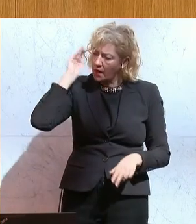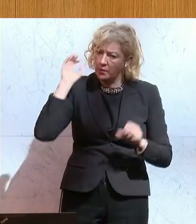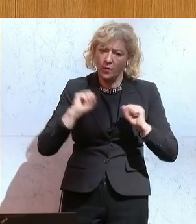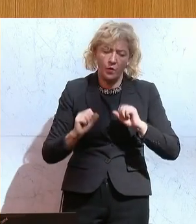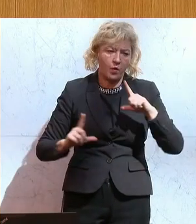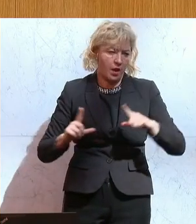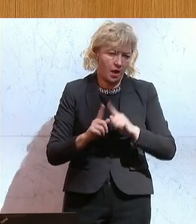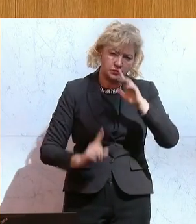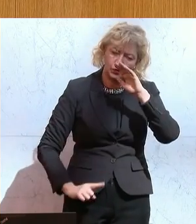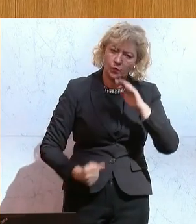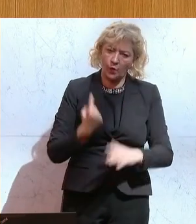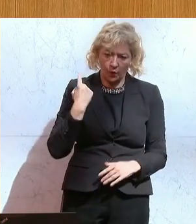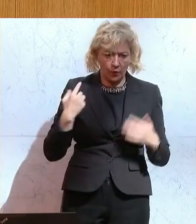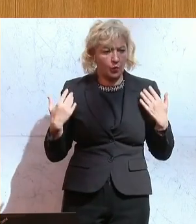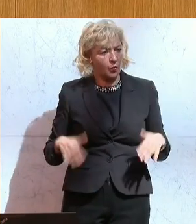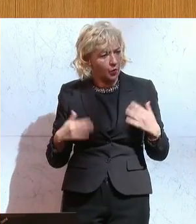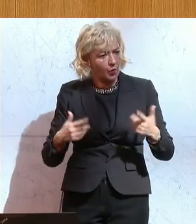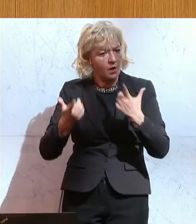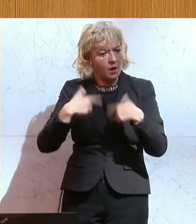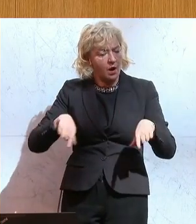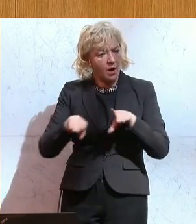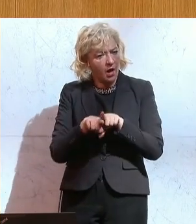dieses Land auch zusammenhält.